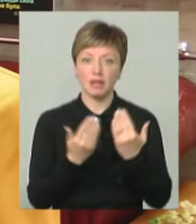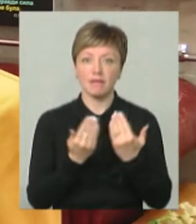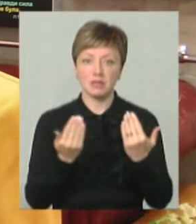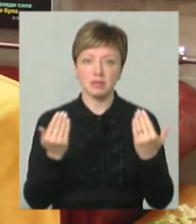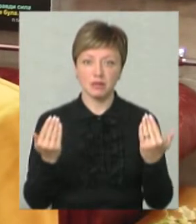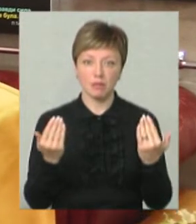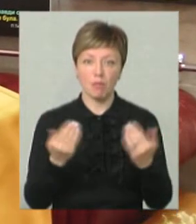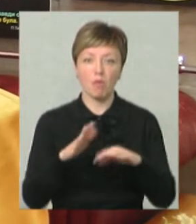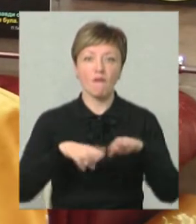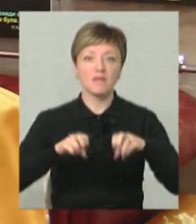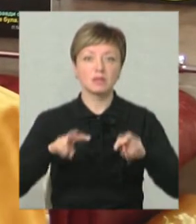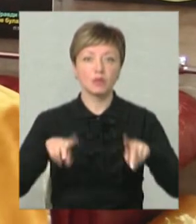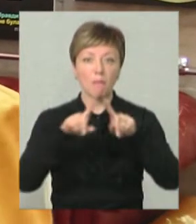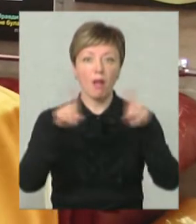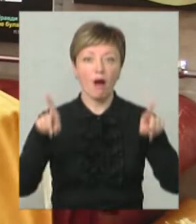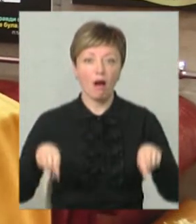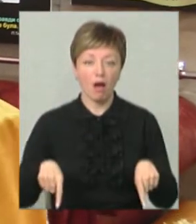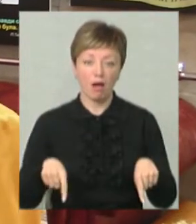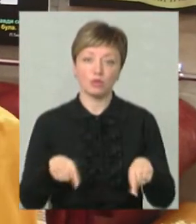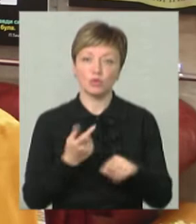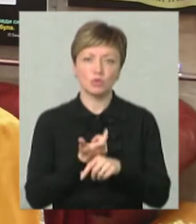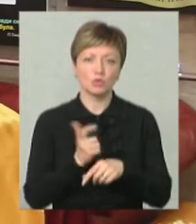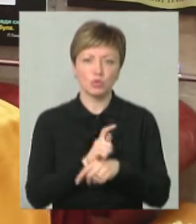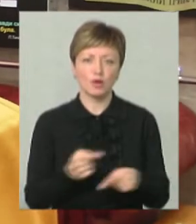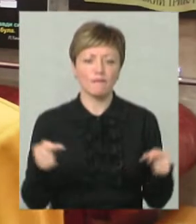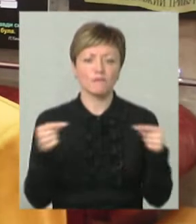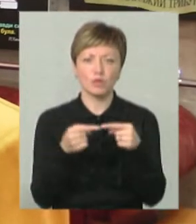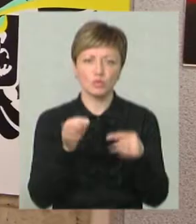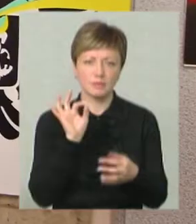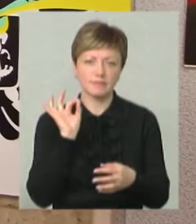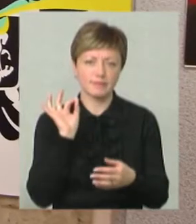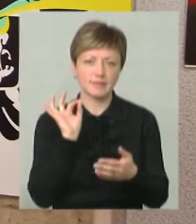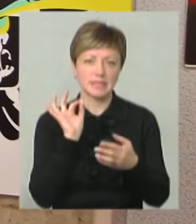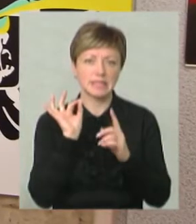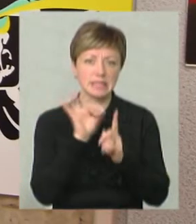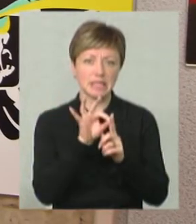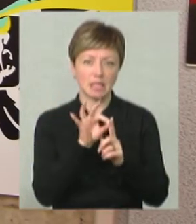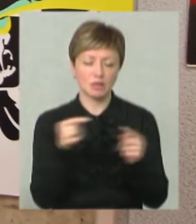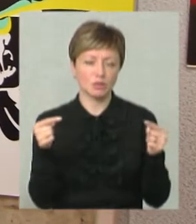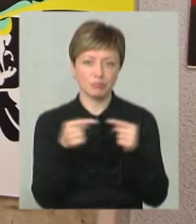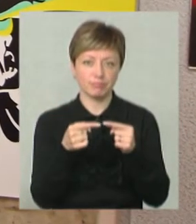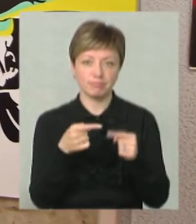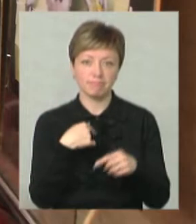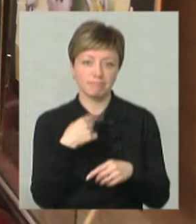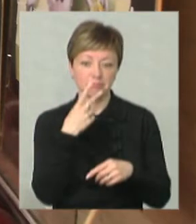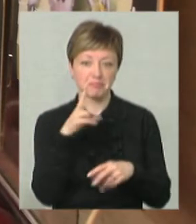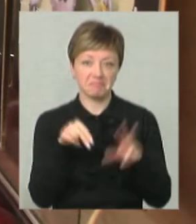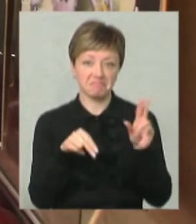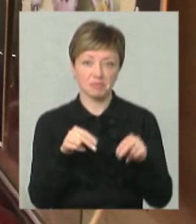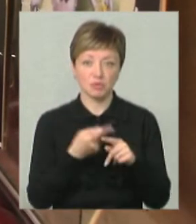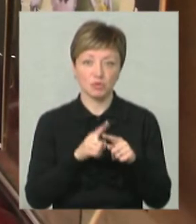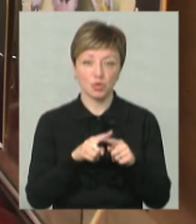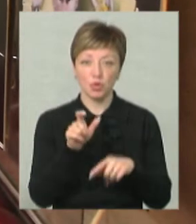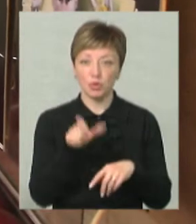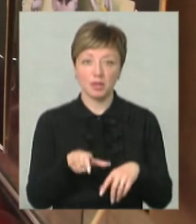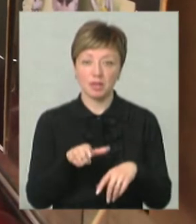професійного плакату. Він дуже влучний, він б'є в ціль. Я вважаю, що не знайдеться тієї людини, яка